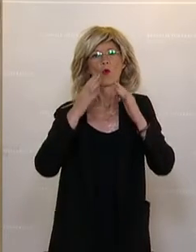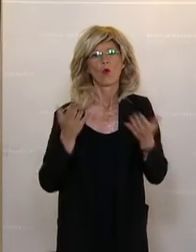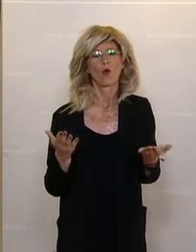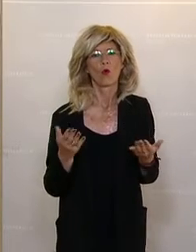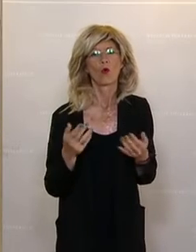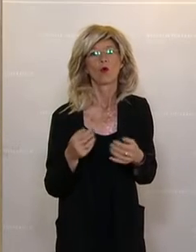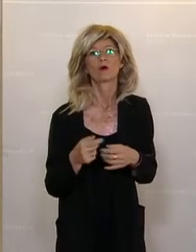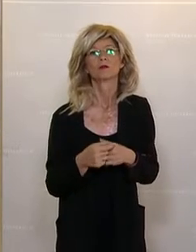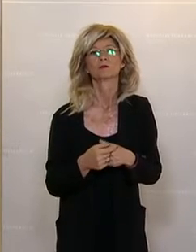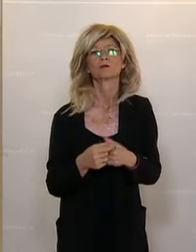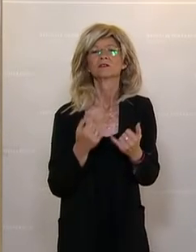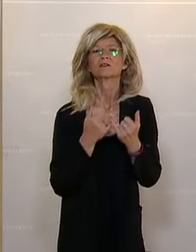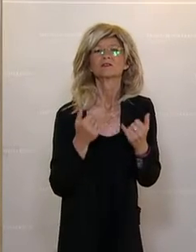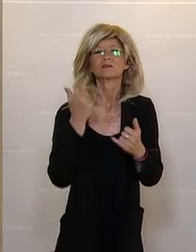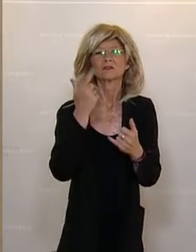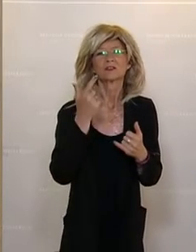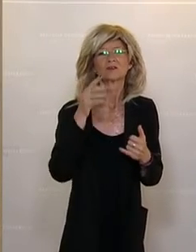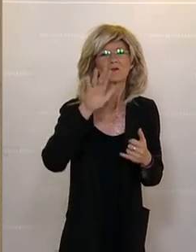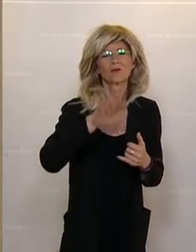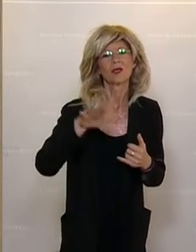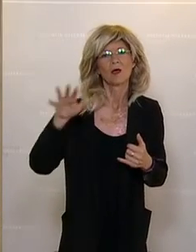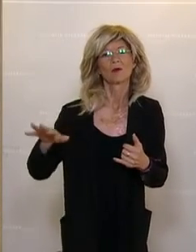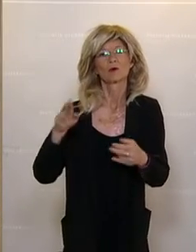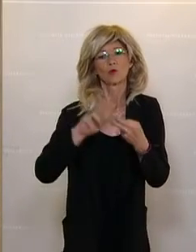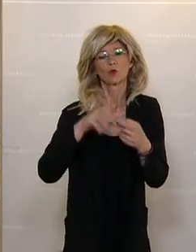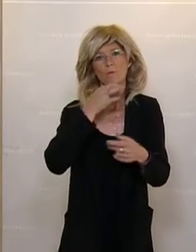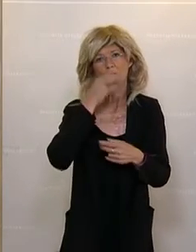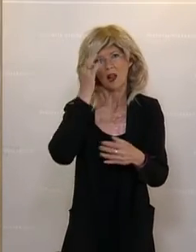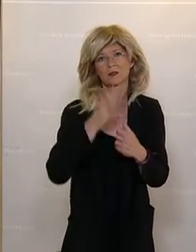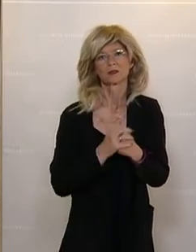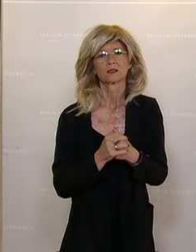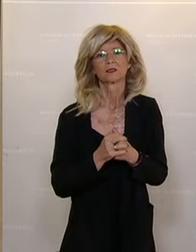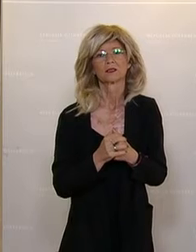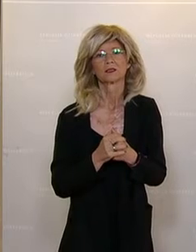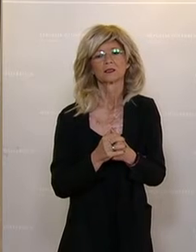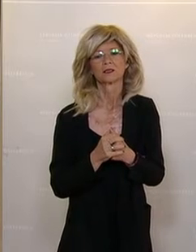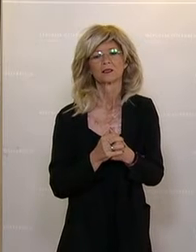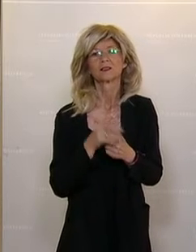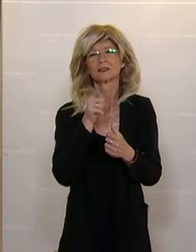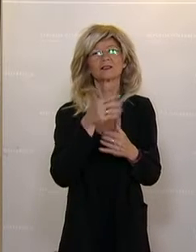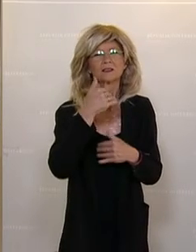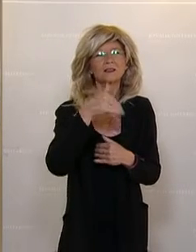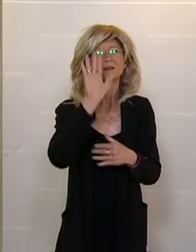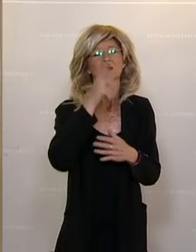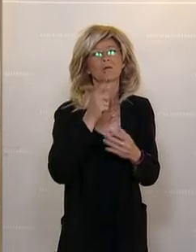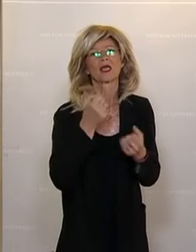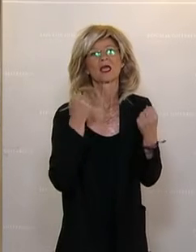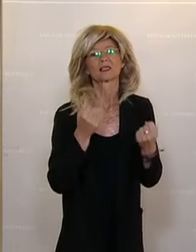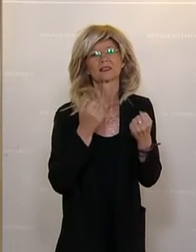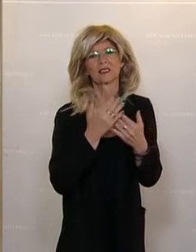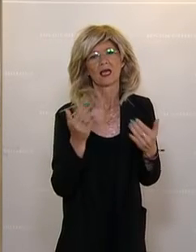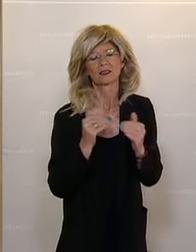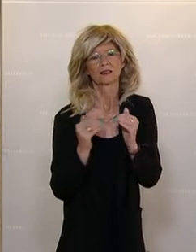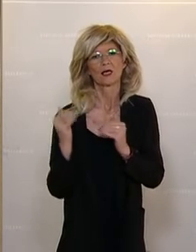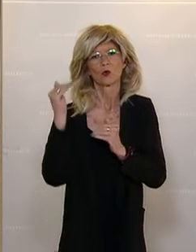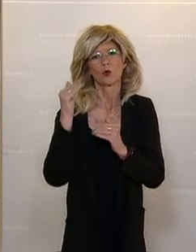Fingerabdrücke und das Bild. Also da erreichen wir einfach durch die Erhöhung der Sicherheitskriterien und der Umsetzung der europäischen